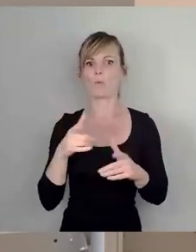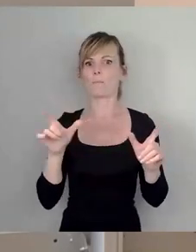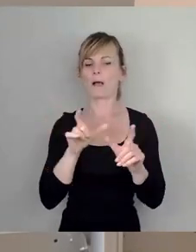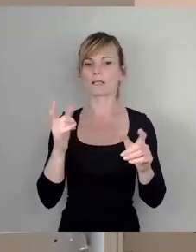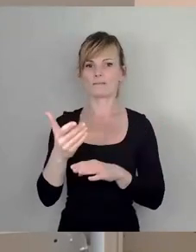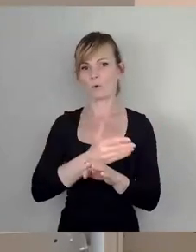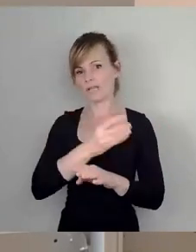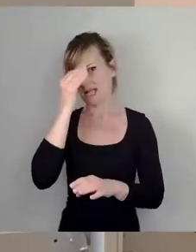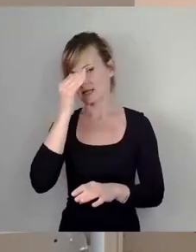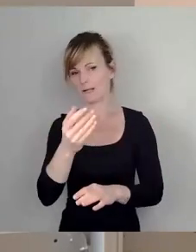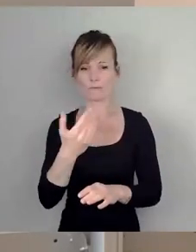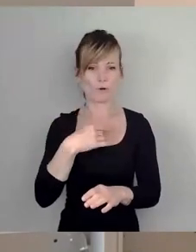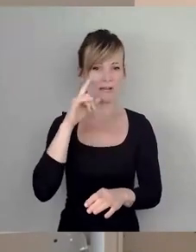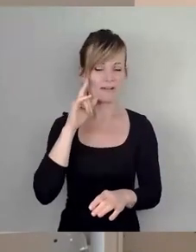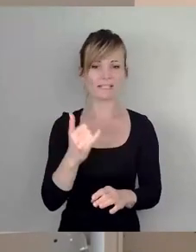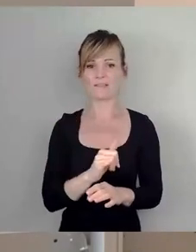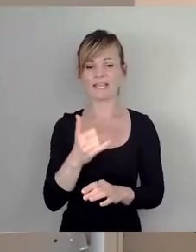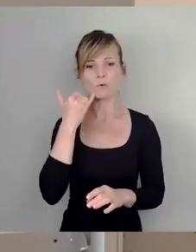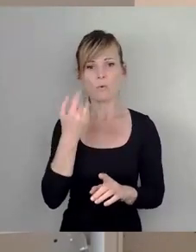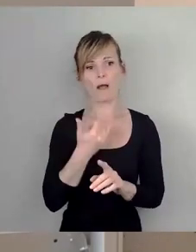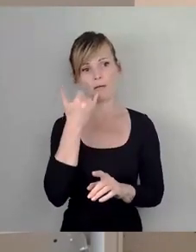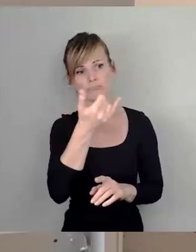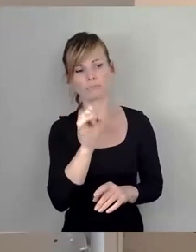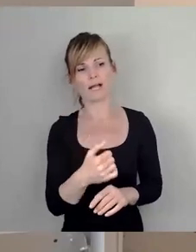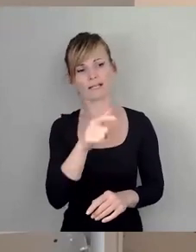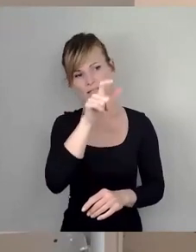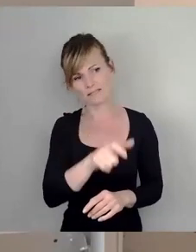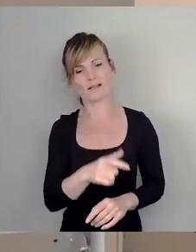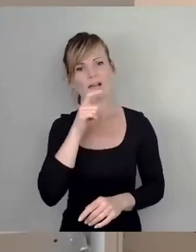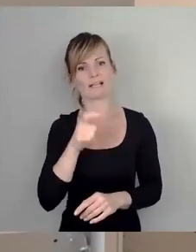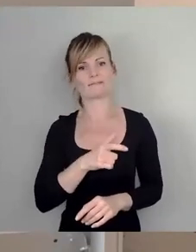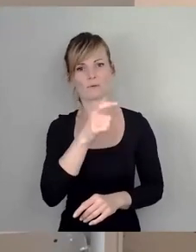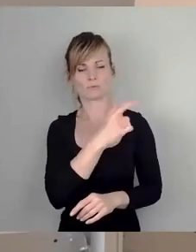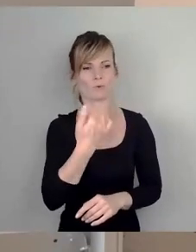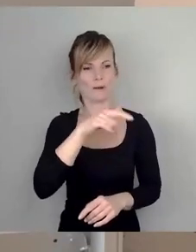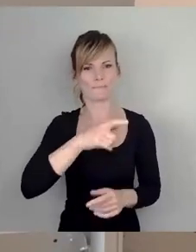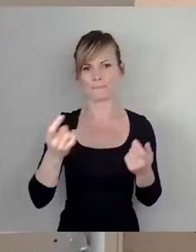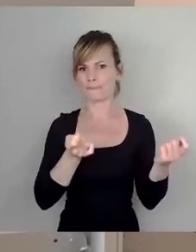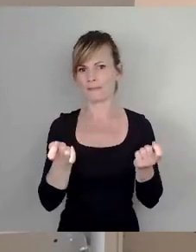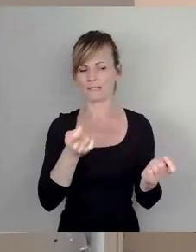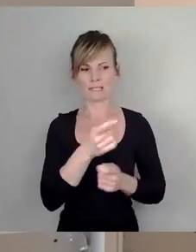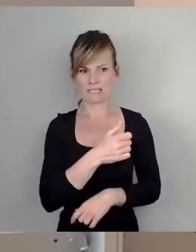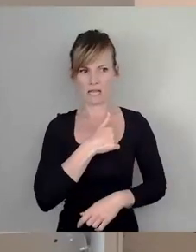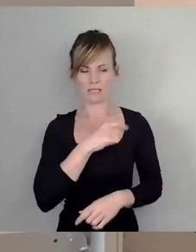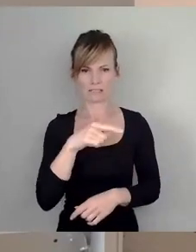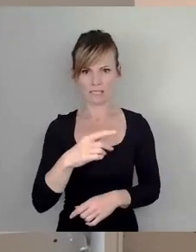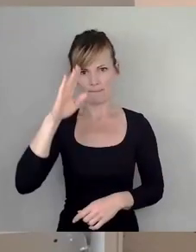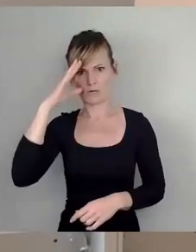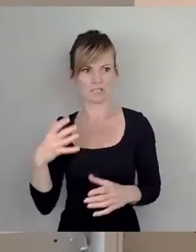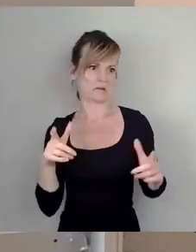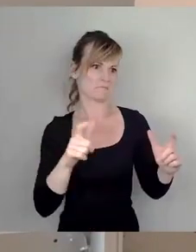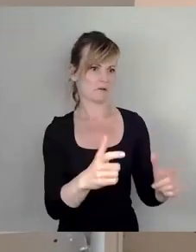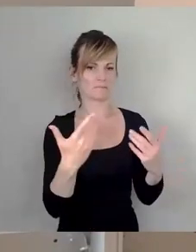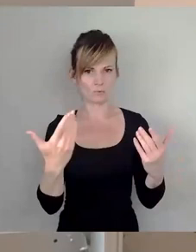vorher wüsste, welche Nummer man anrufen kann oder muss und wenn die Leute, die da tanzen, nicht Angst haben, dass sie dann von der Polizei haupts genommen werden.